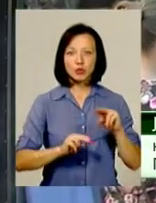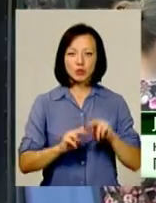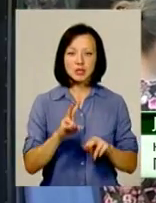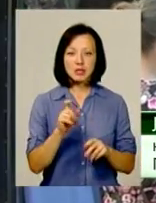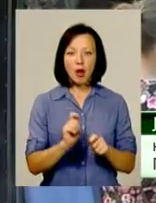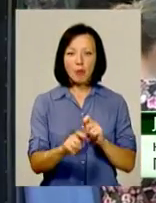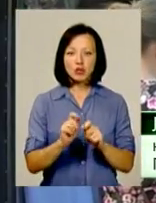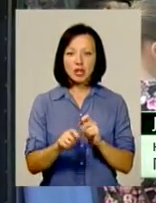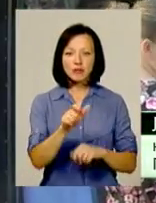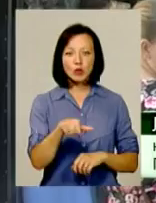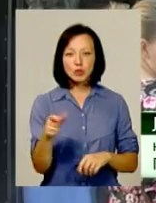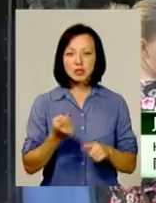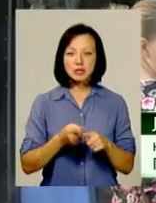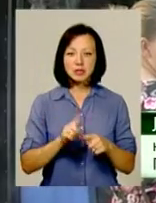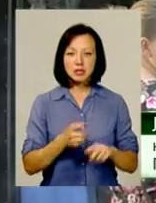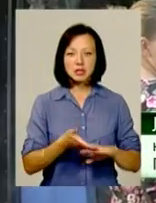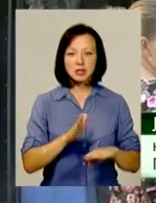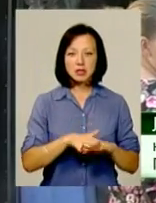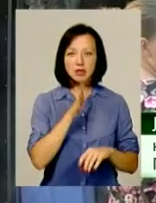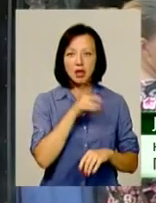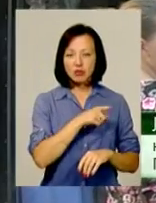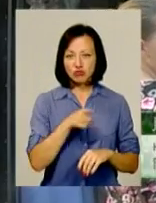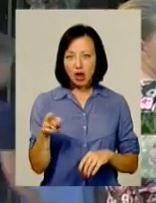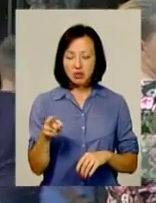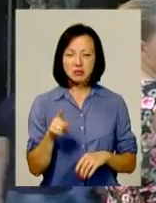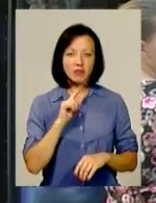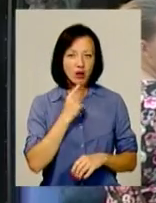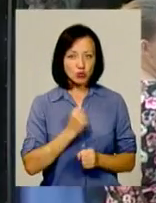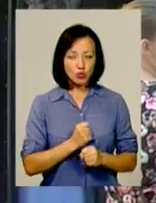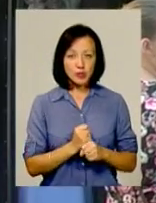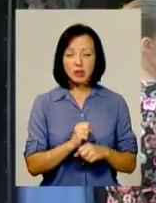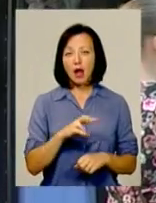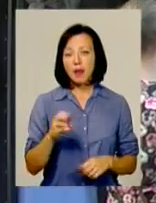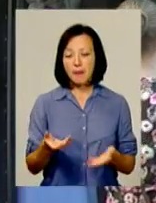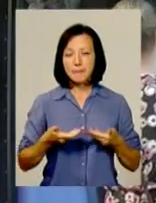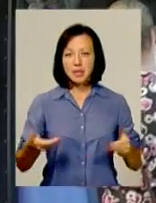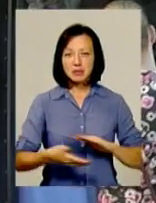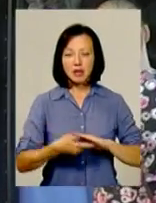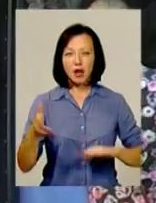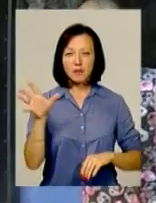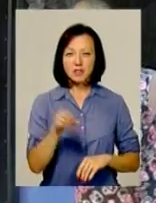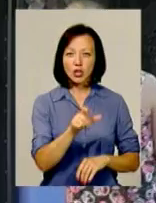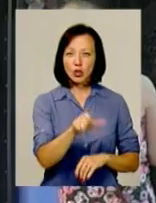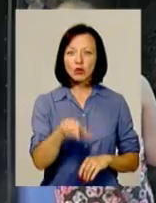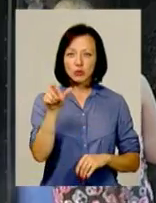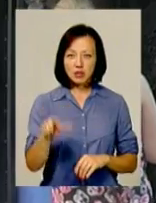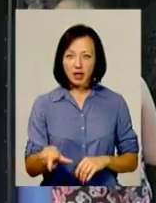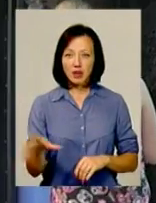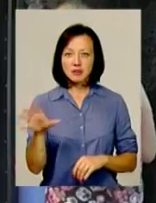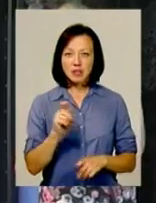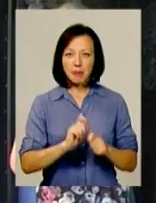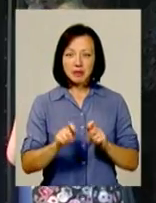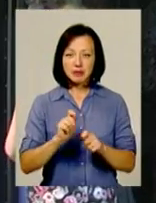за пожертвів людей. У цей складний економічний час, це важко робити. Але ми закликаємо всіх небайдужих людей, всіх